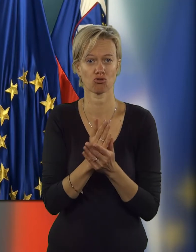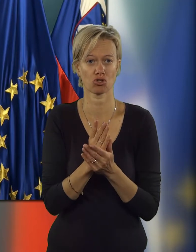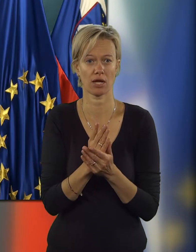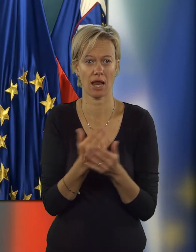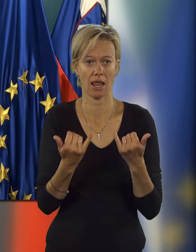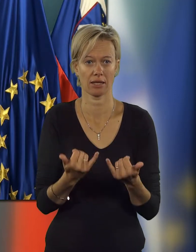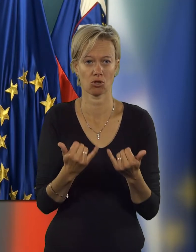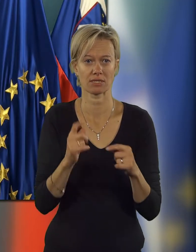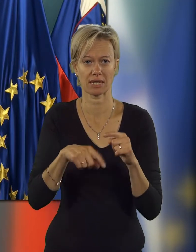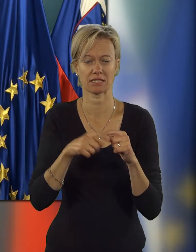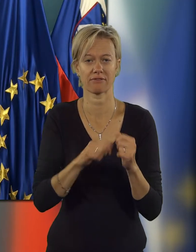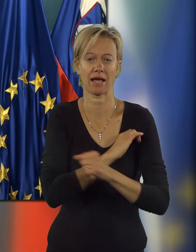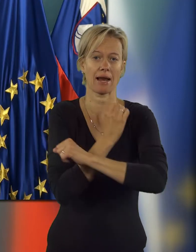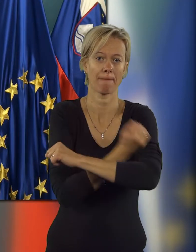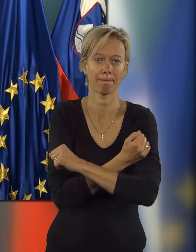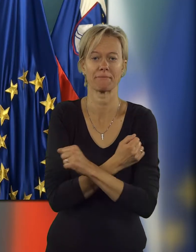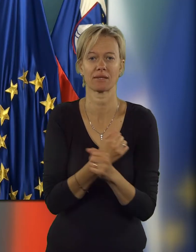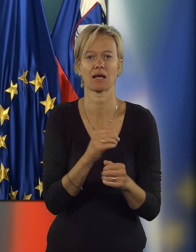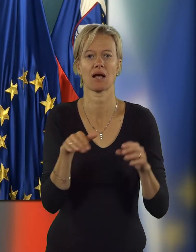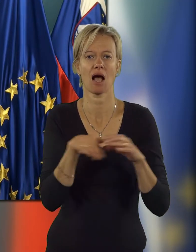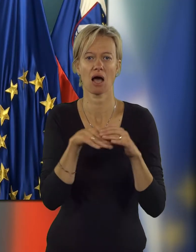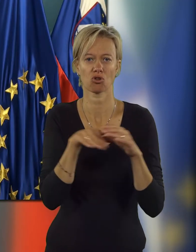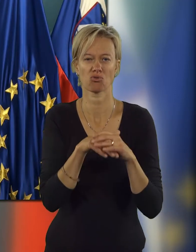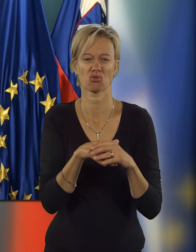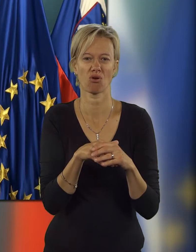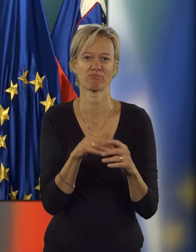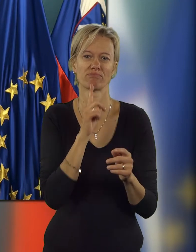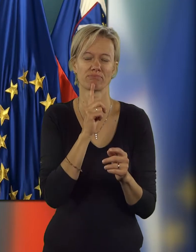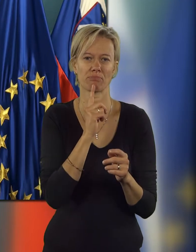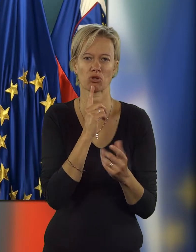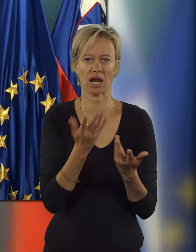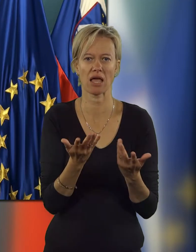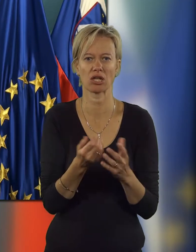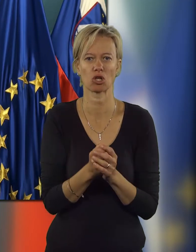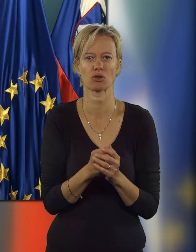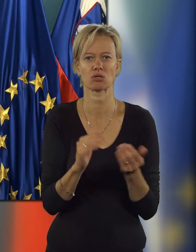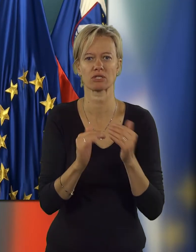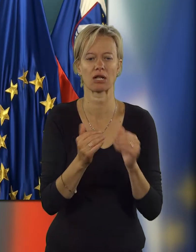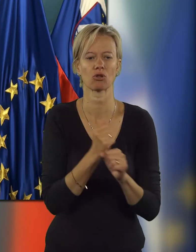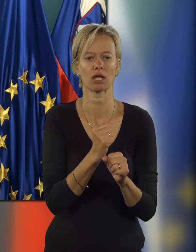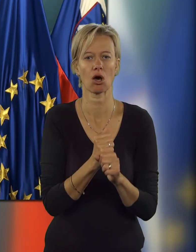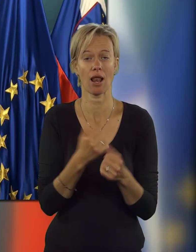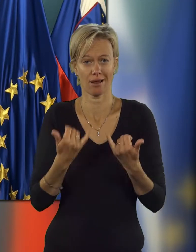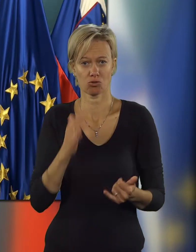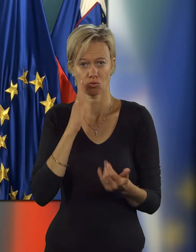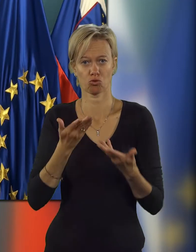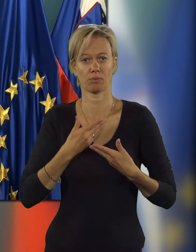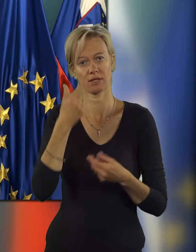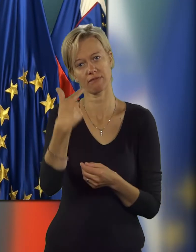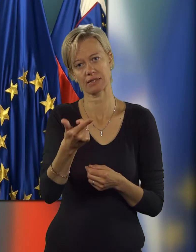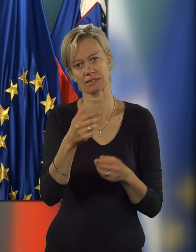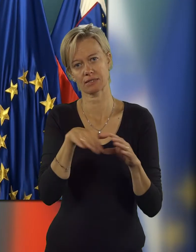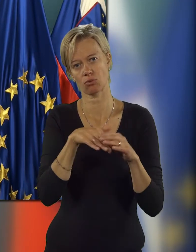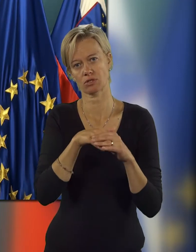že letos sredstvi krepiti kadrovsko podhranjene centre za socialno delo. Letos bodo dobili